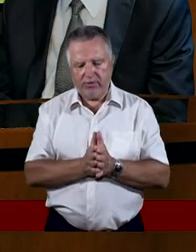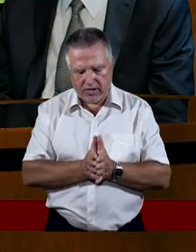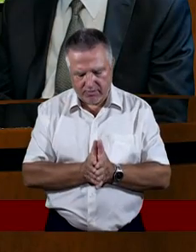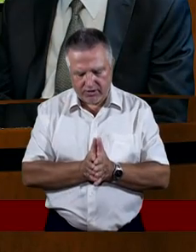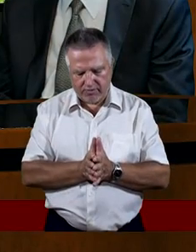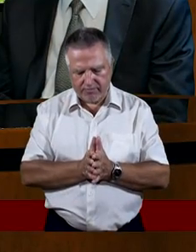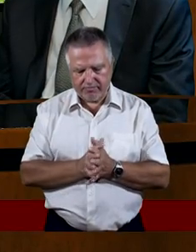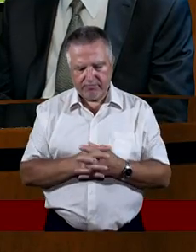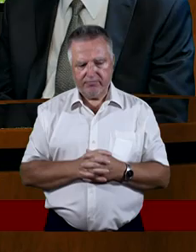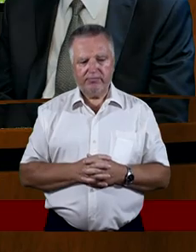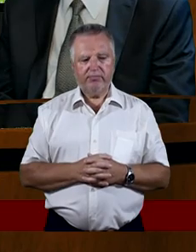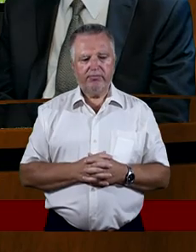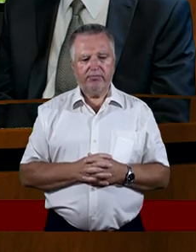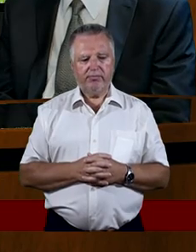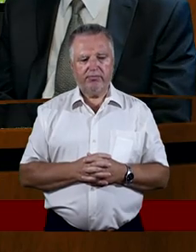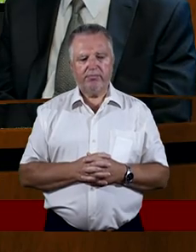Amen. Amen.